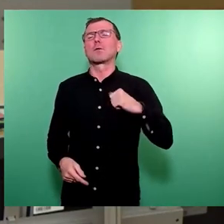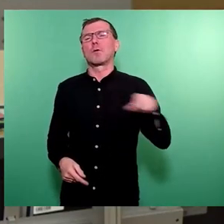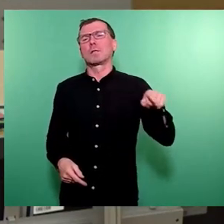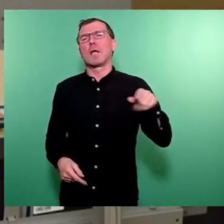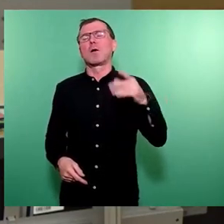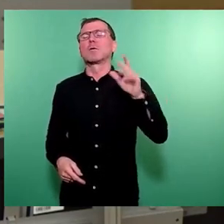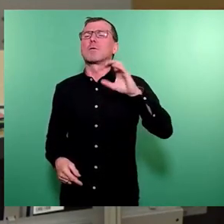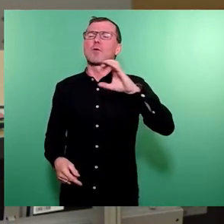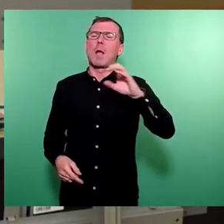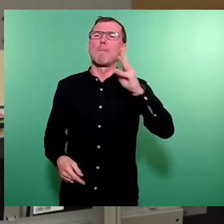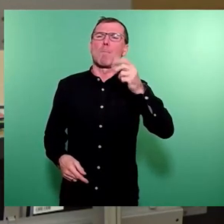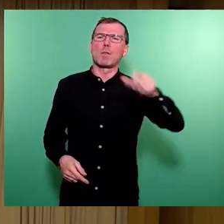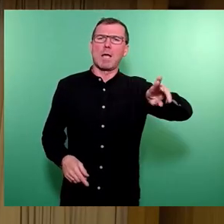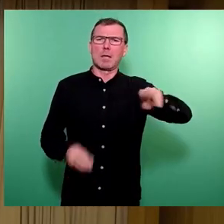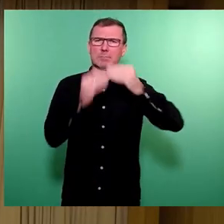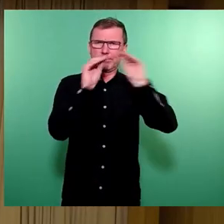ausführen. Vielen Dank.